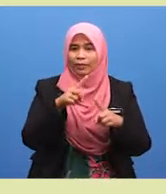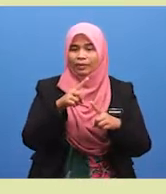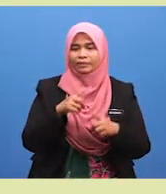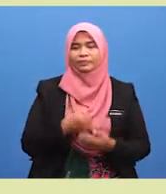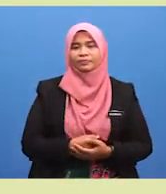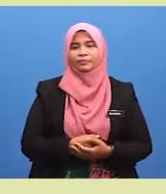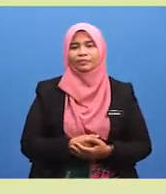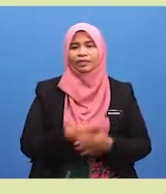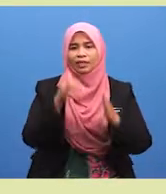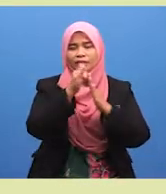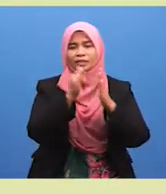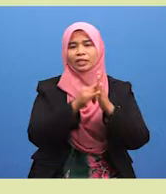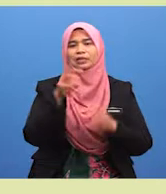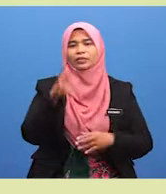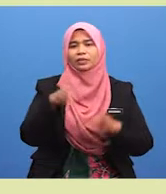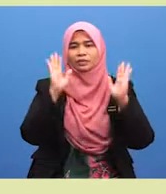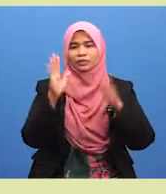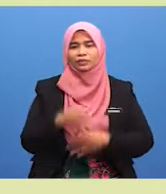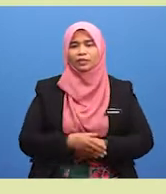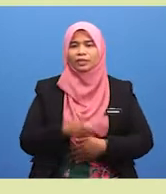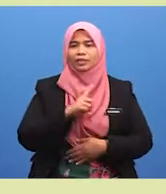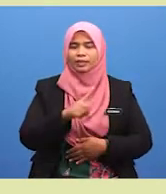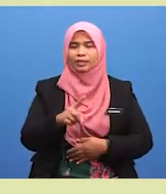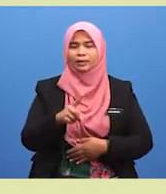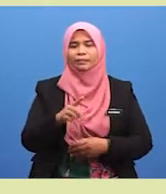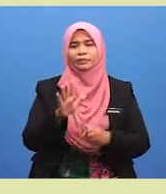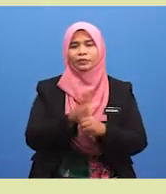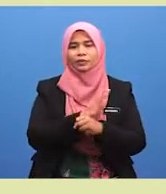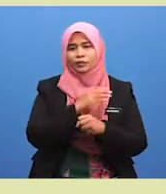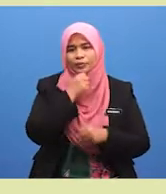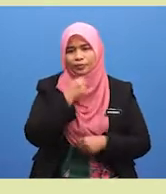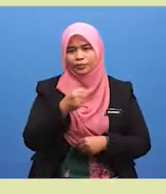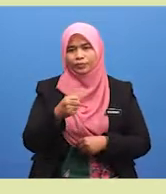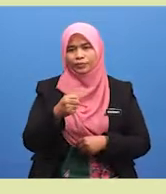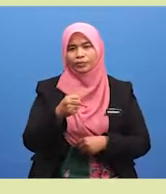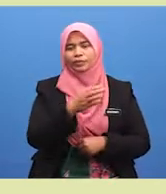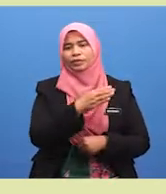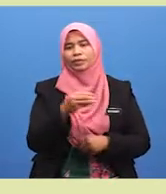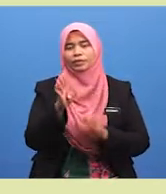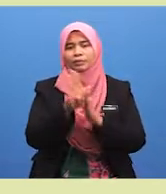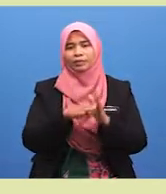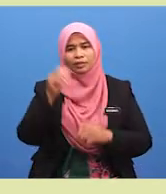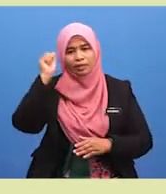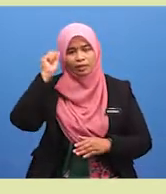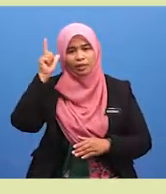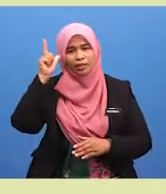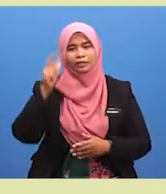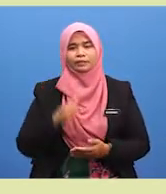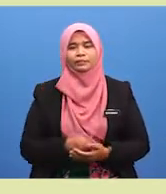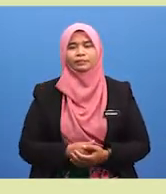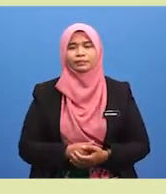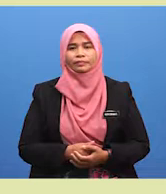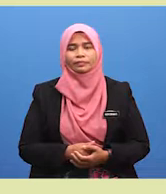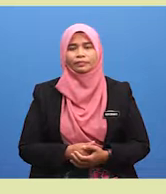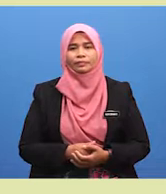Ya, syarat wajib solat Islam balik berakal